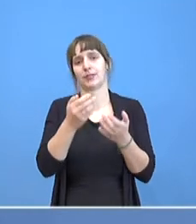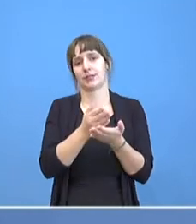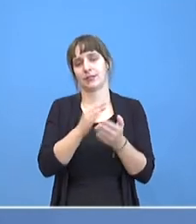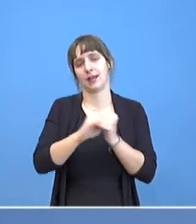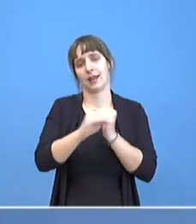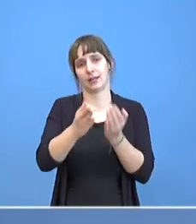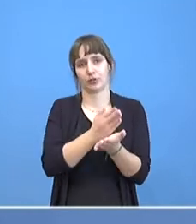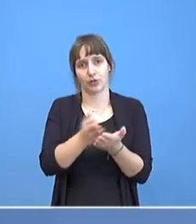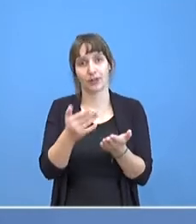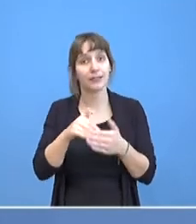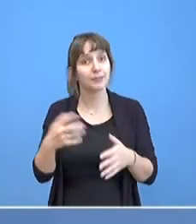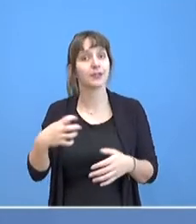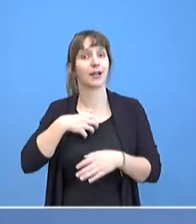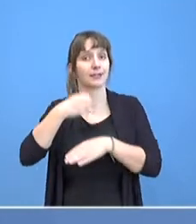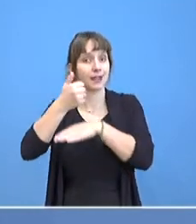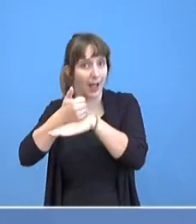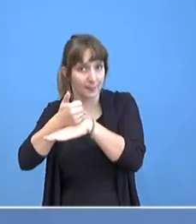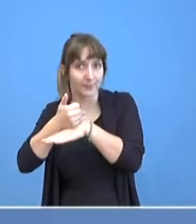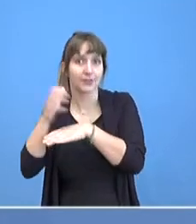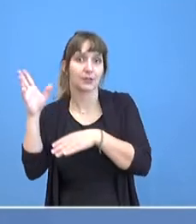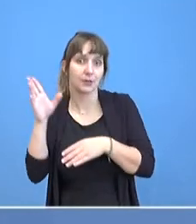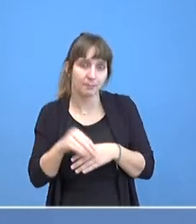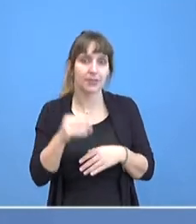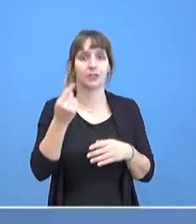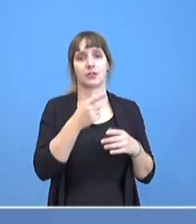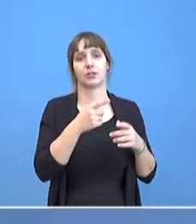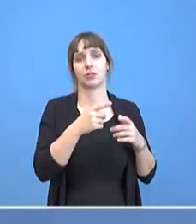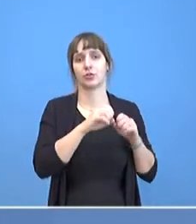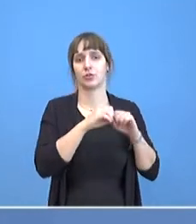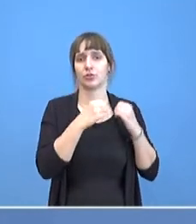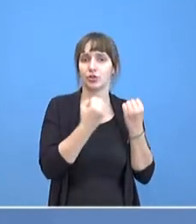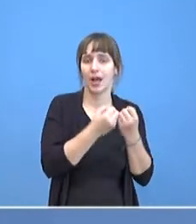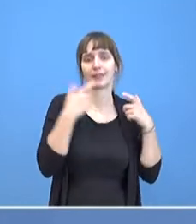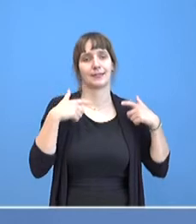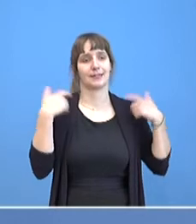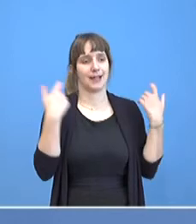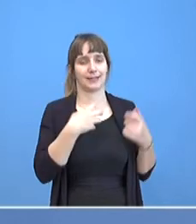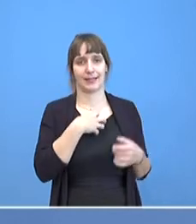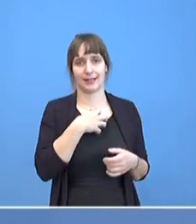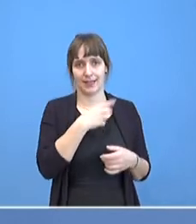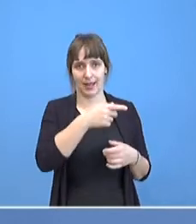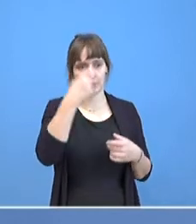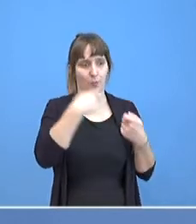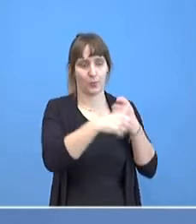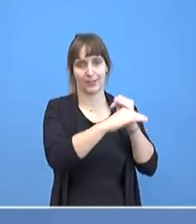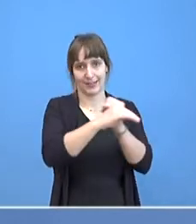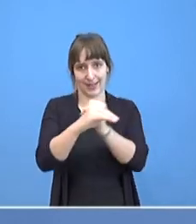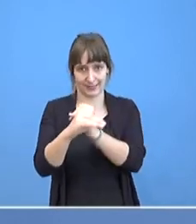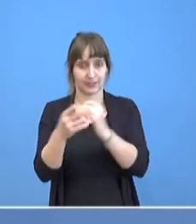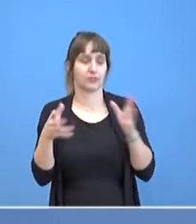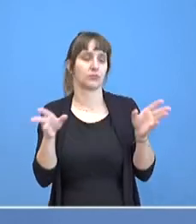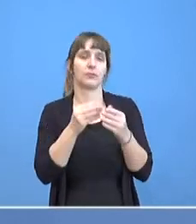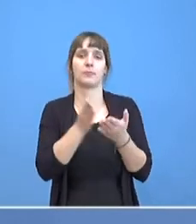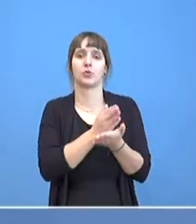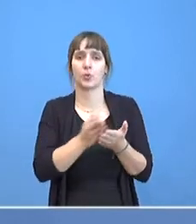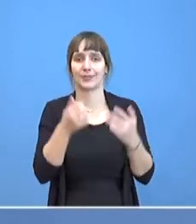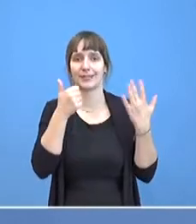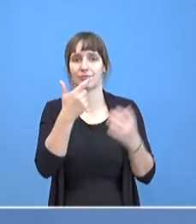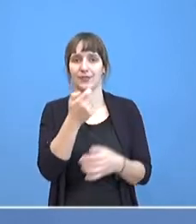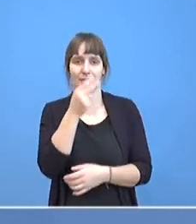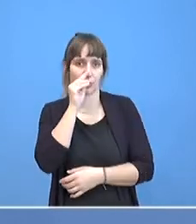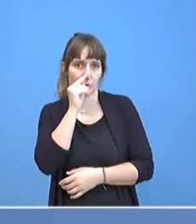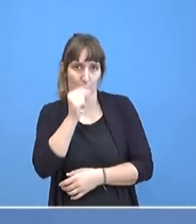Kanzleramts mit den Chefs und Chefinnen der Staats- und Senatskanzleien der Bundesländer vom 26. Juni, in dem ist vereinbart worden, dass